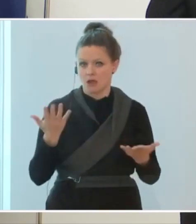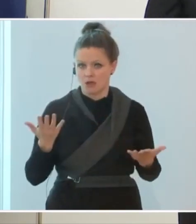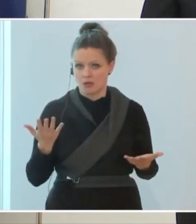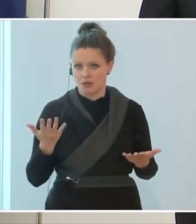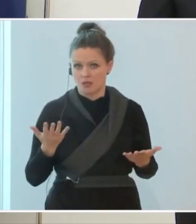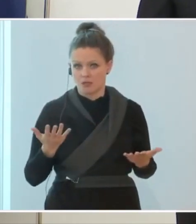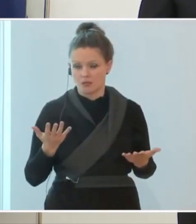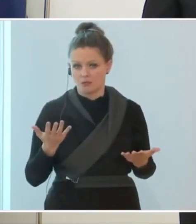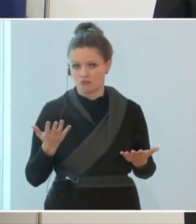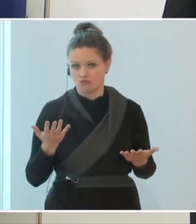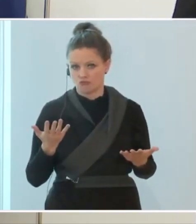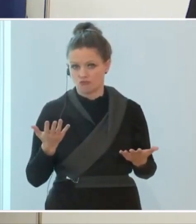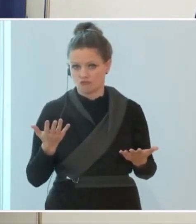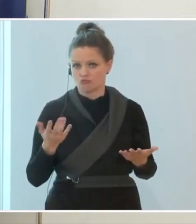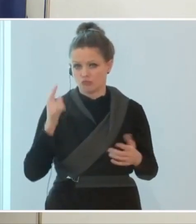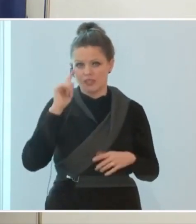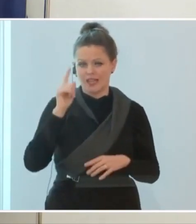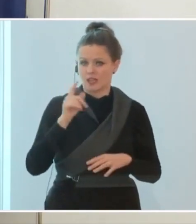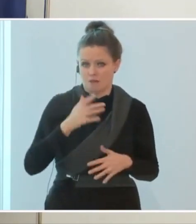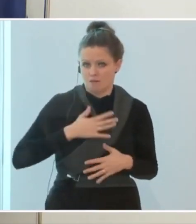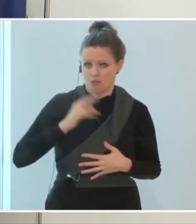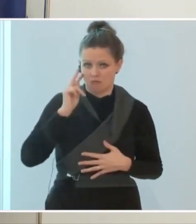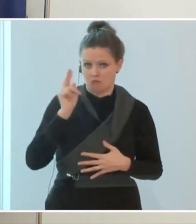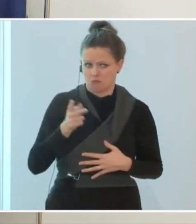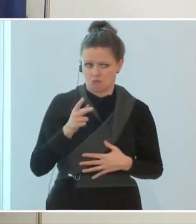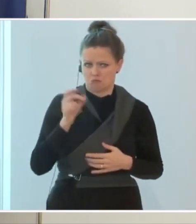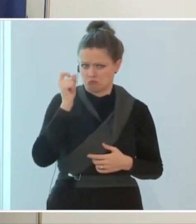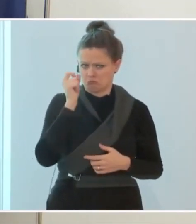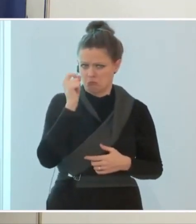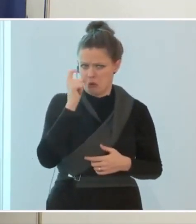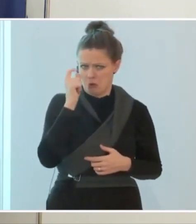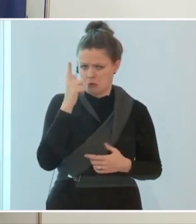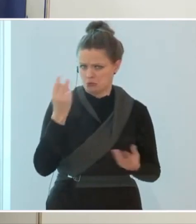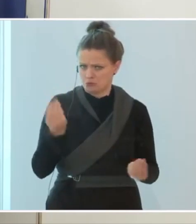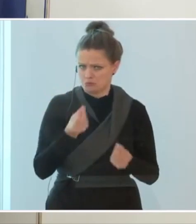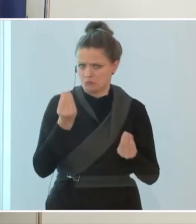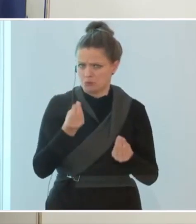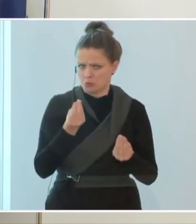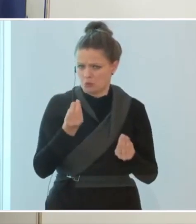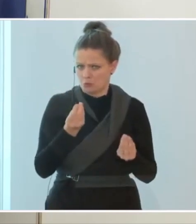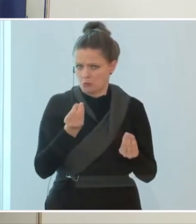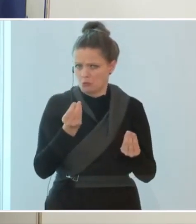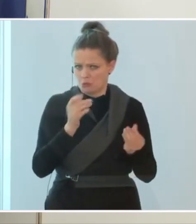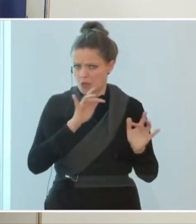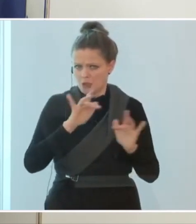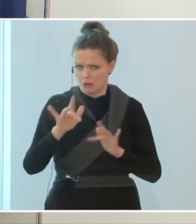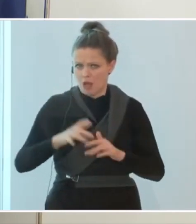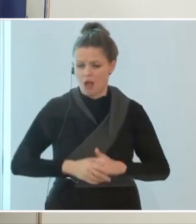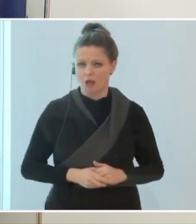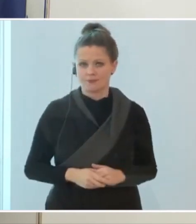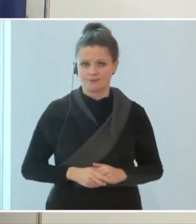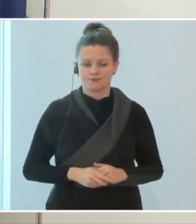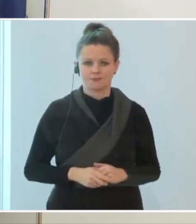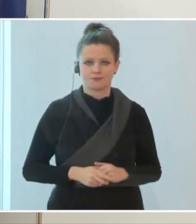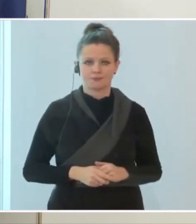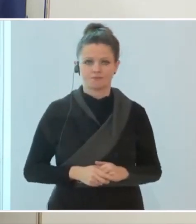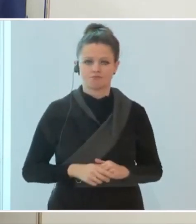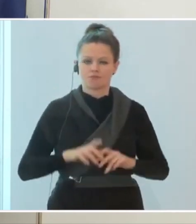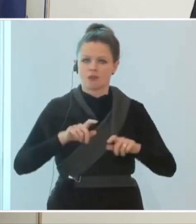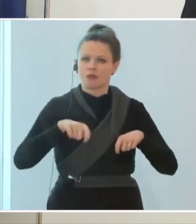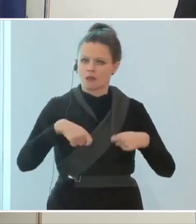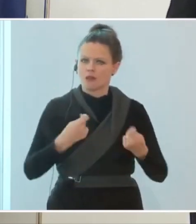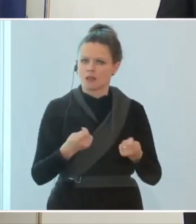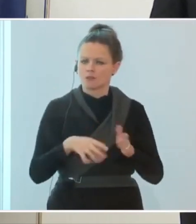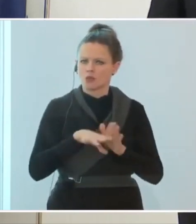sehr nachvollziehbar und begründbar ist. Es gibt strenge Regelungen